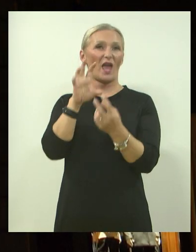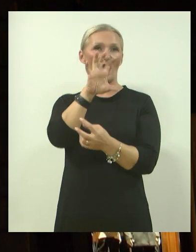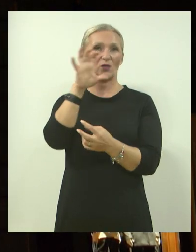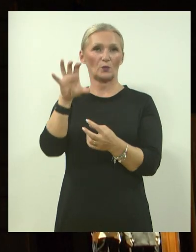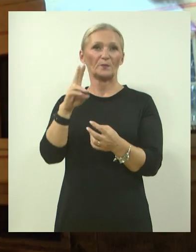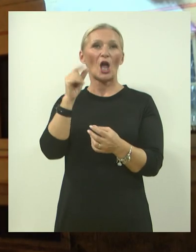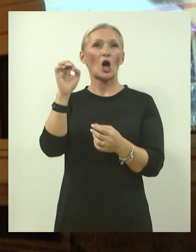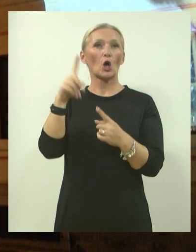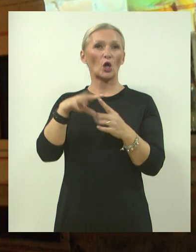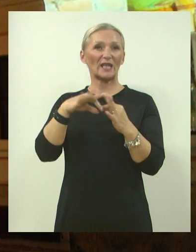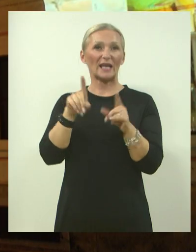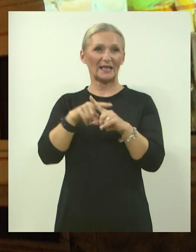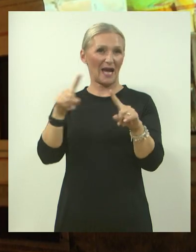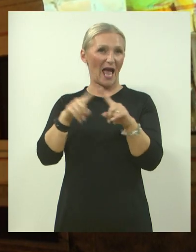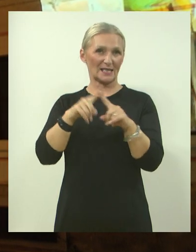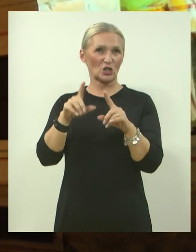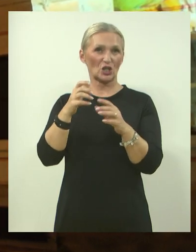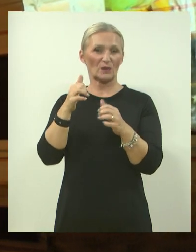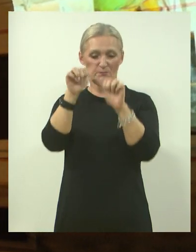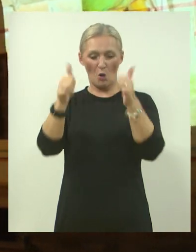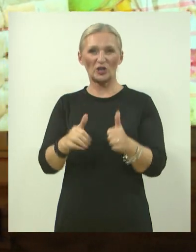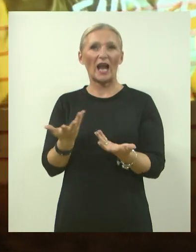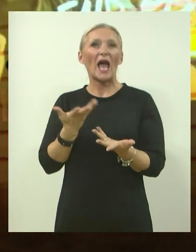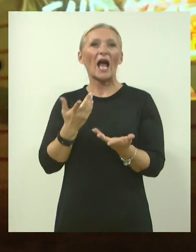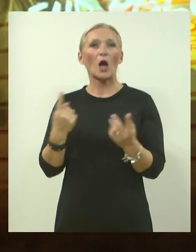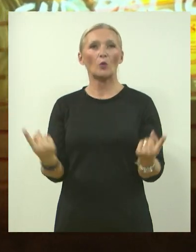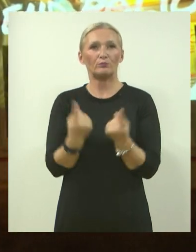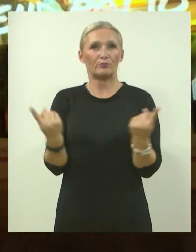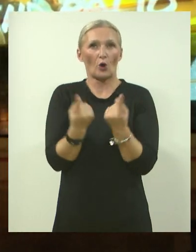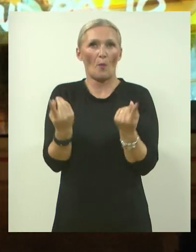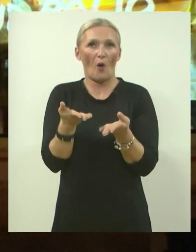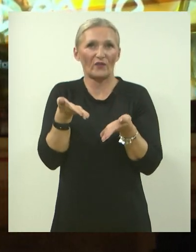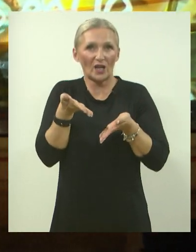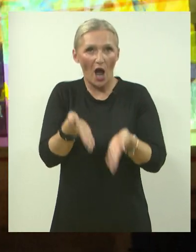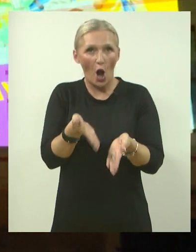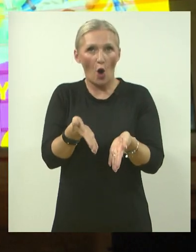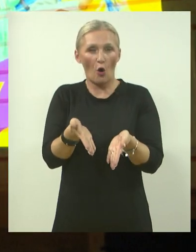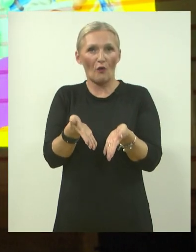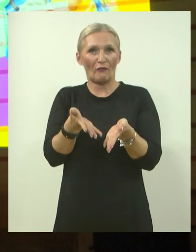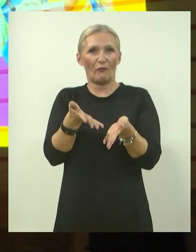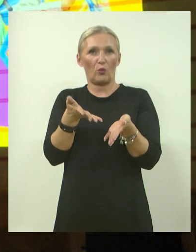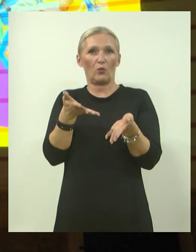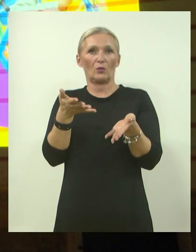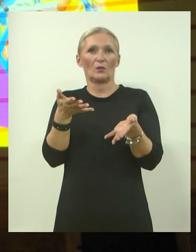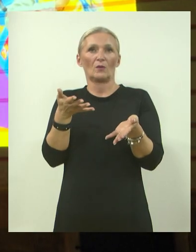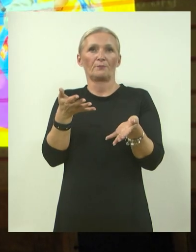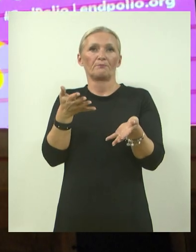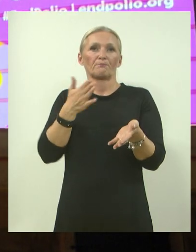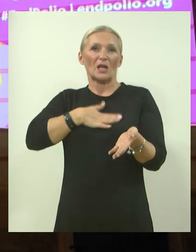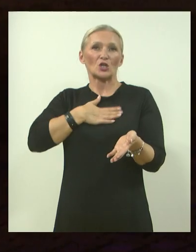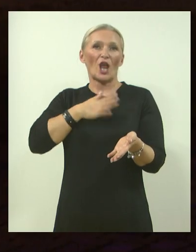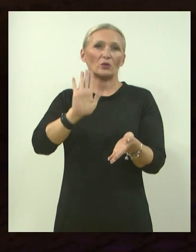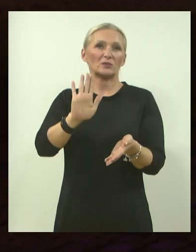Rotari klubovi u svijetu imaju različite modele kojim promoviraju nastojanje